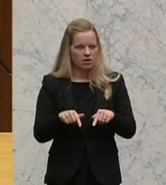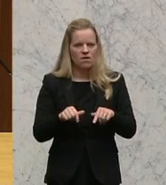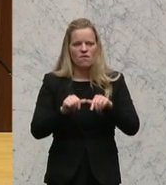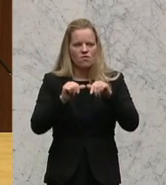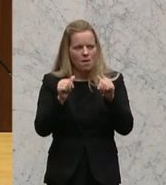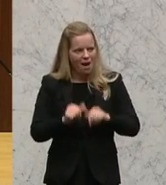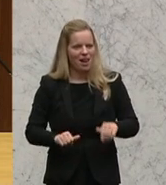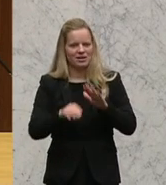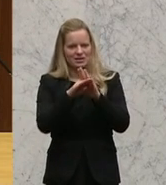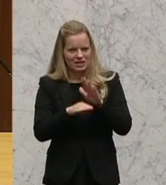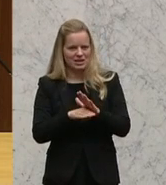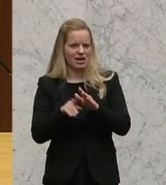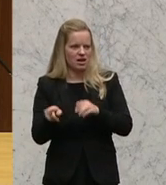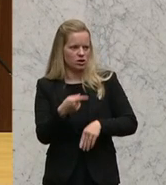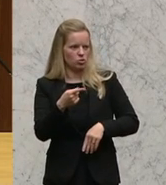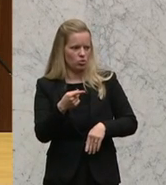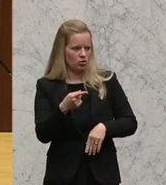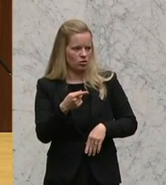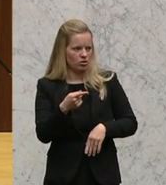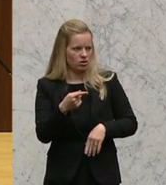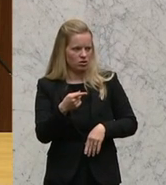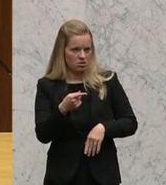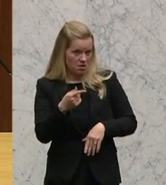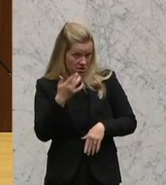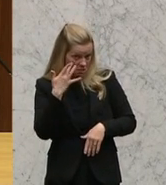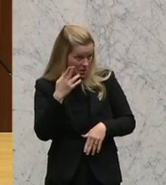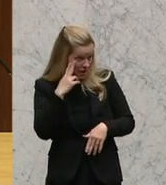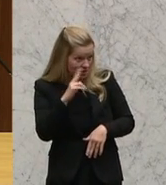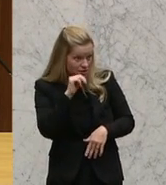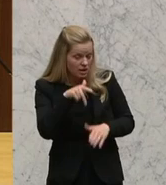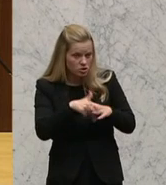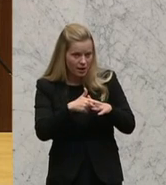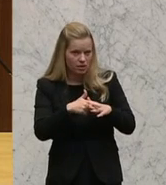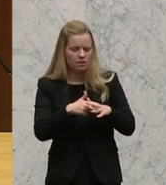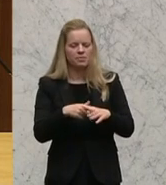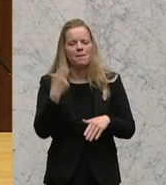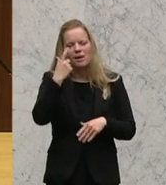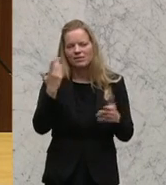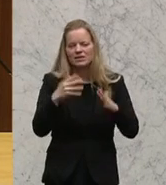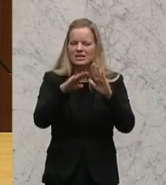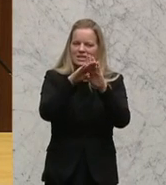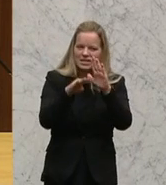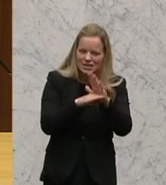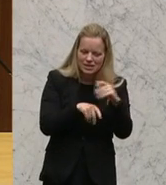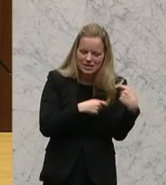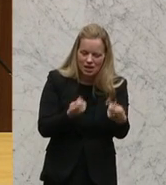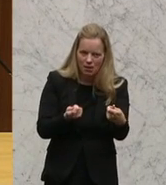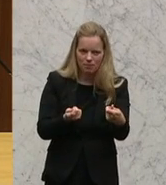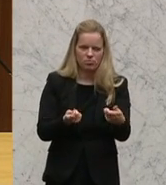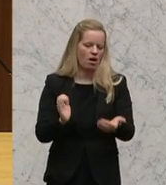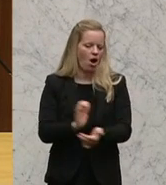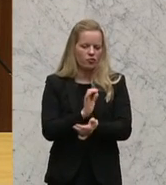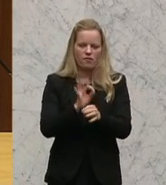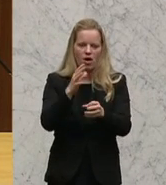Herr Kollege Redler, vielleicht kennen Sie dieses Instrument, nicht eine formalgesetzliche Delegation. Da geht es darum, dass der Gesetzgeber die Aufgaben, die die Verfassung